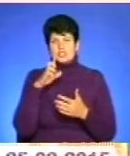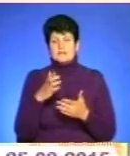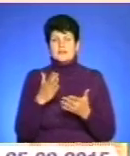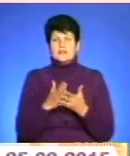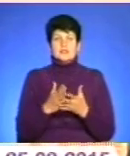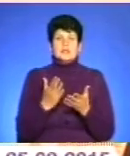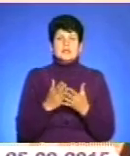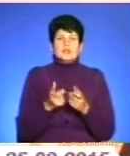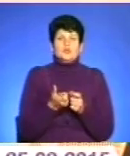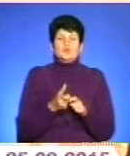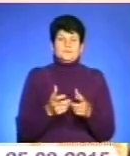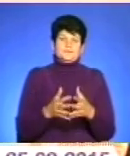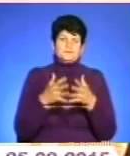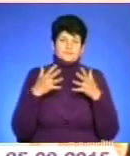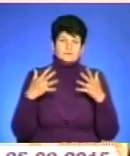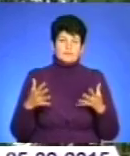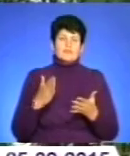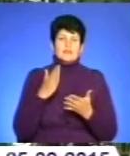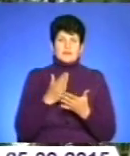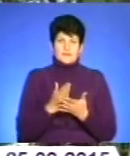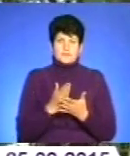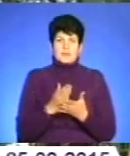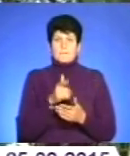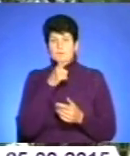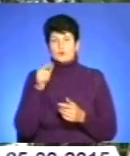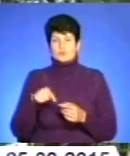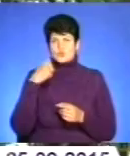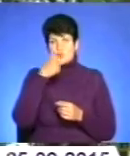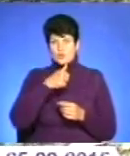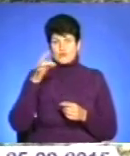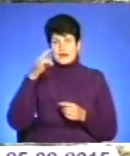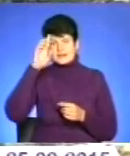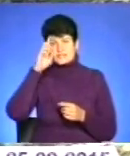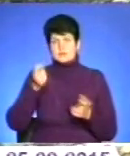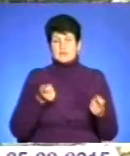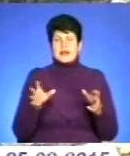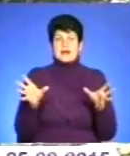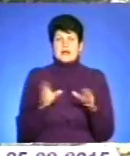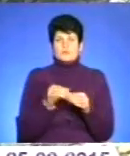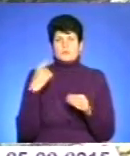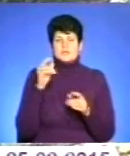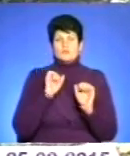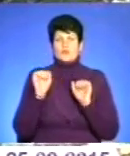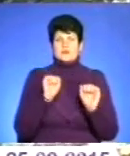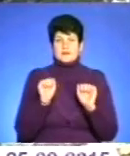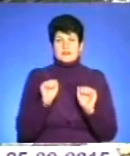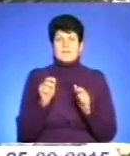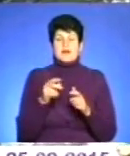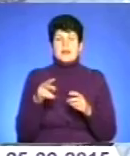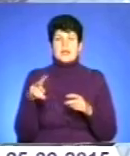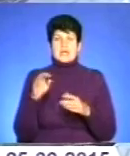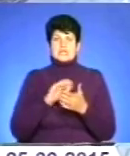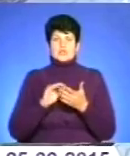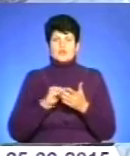значно менший, хоча він також є. Протягом цього року райдержадміністрації разом з обласним управлінням лісового мисливського господарства,